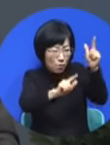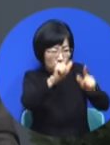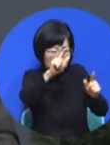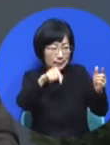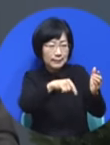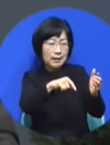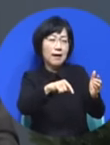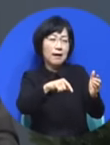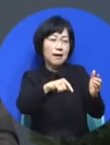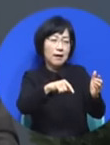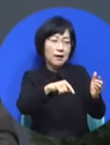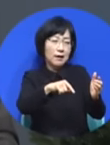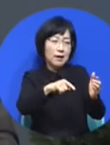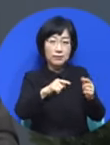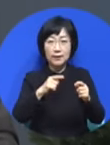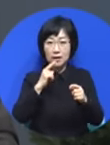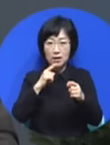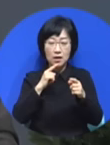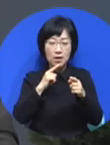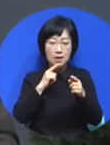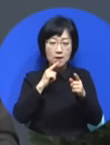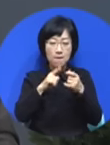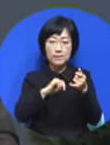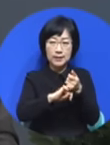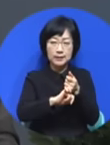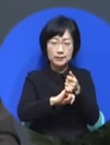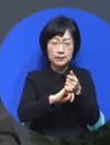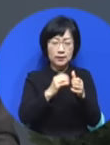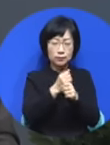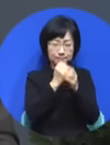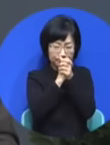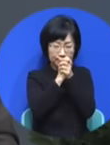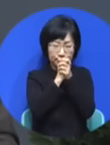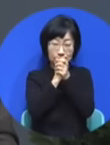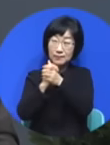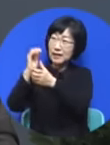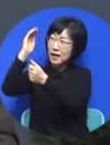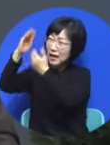일평생 동안 싸우지 않기로 하나님께 기도했어요.